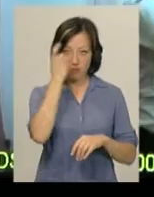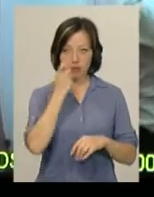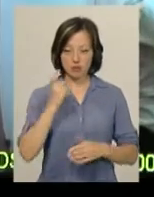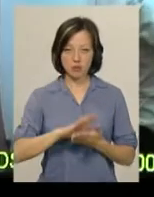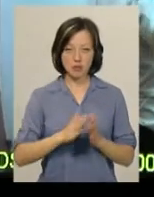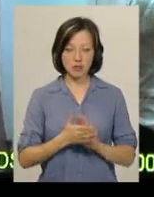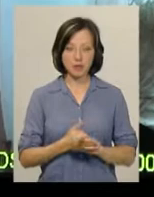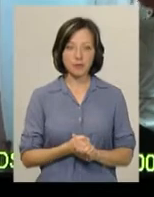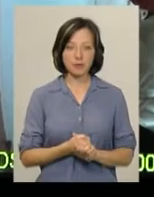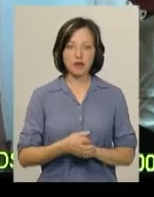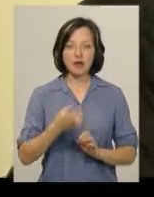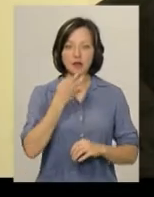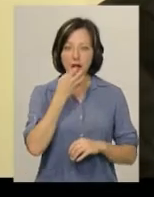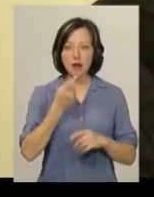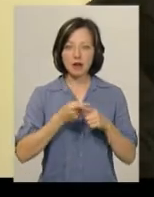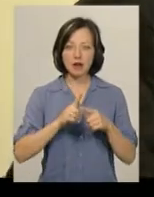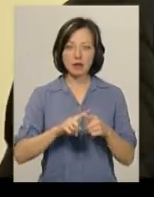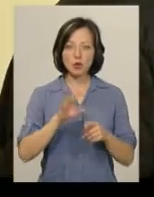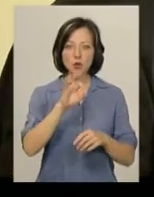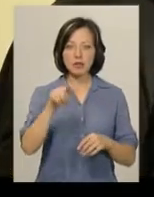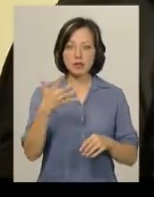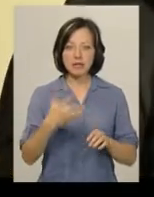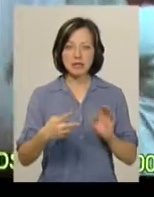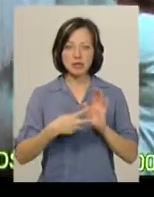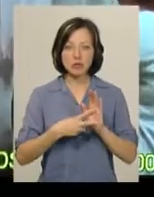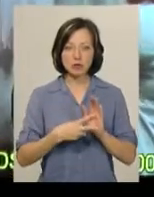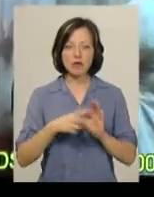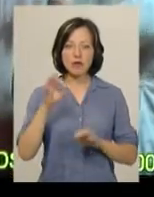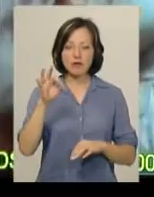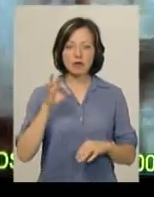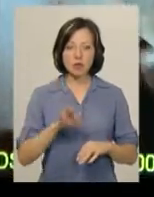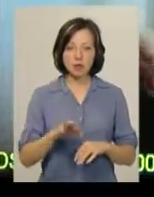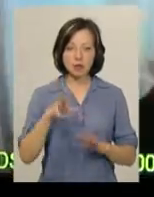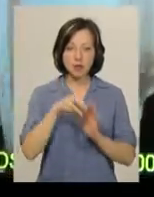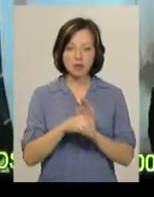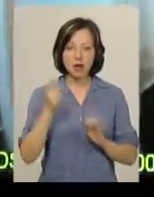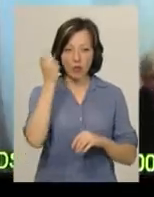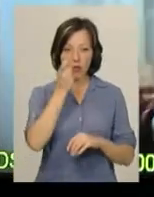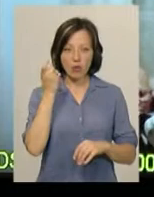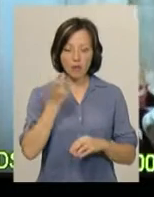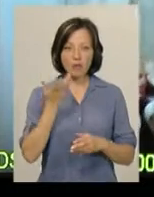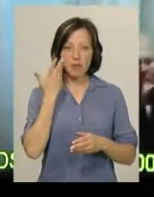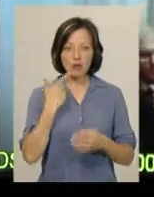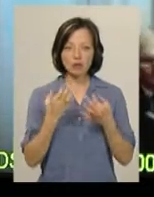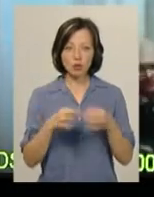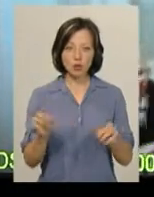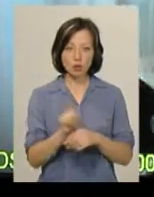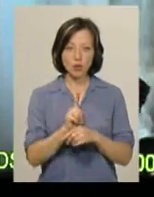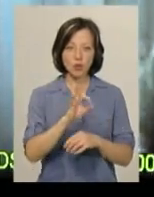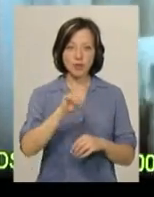стані. Драгер зафіксував 0,58% вмісту алкоголю у крові Михайла Кривака. При допустимій нормі – 0